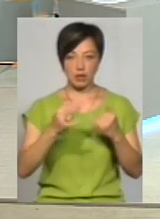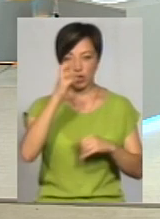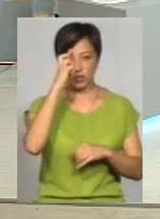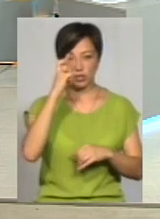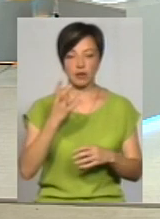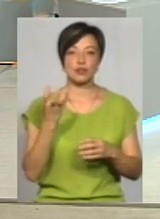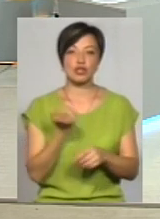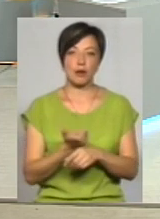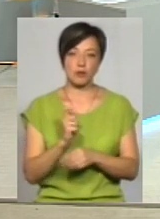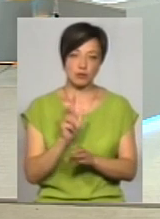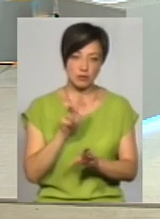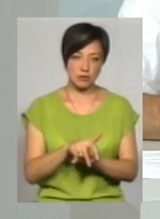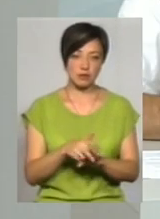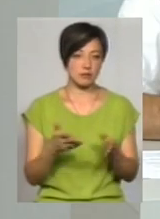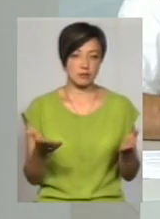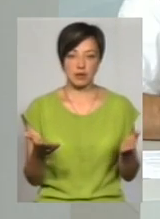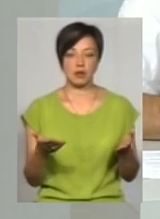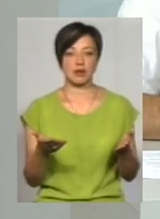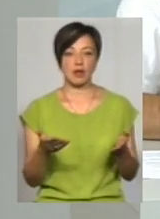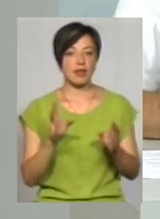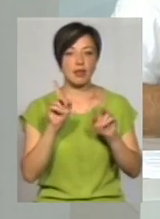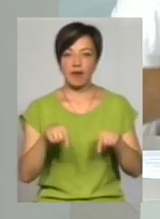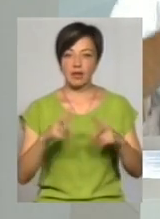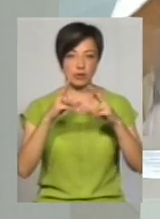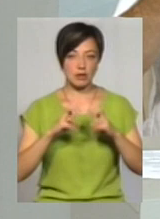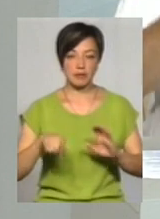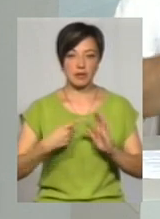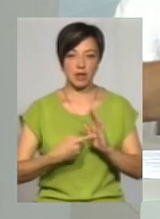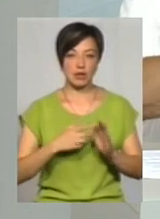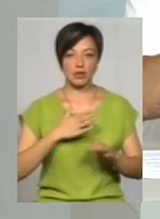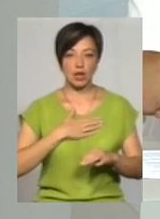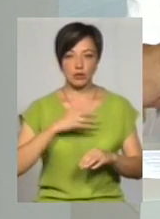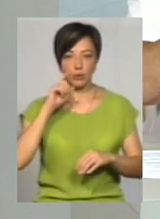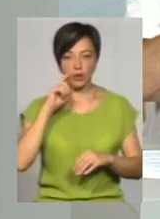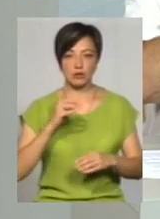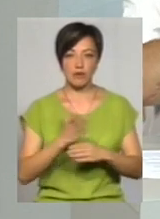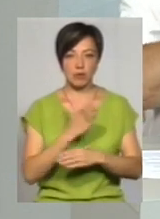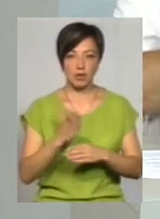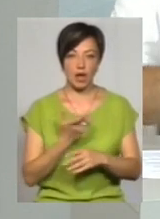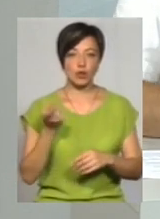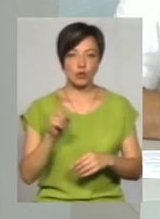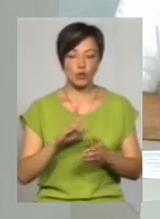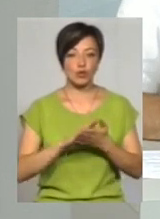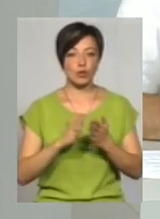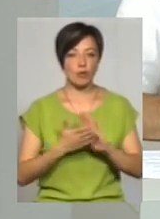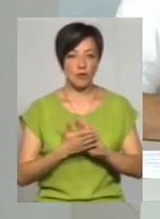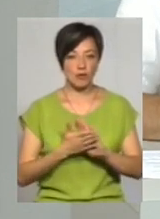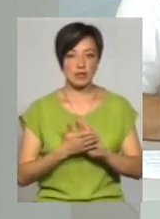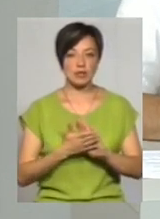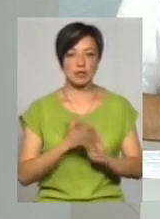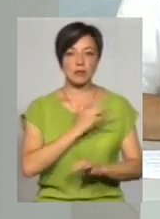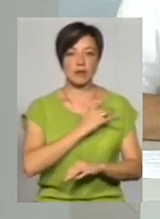ще непосильніше, тому що вони навіть не розглядають питання нашого вітчизняного виробника, тому ми домовилися з